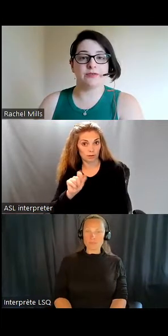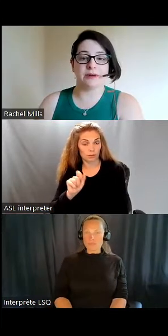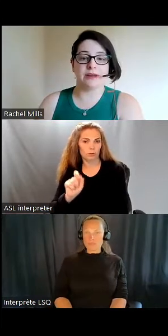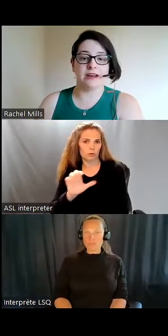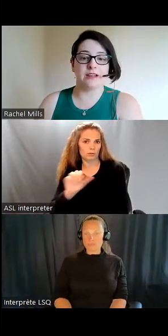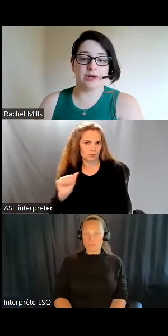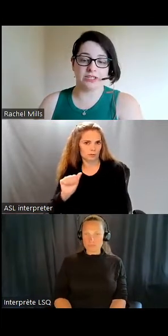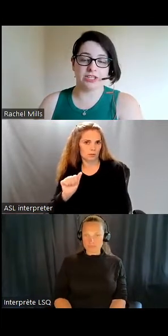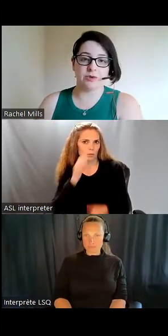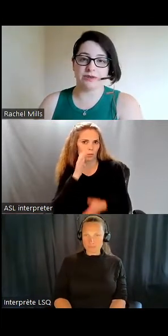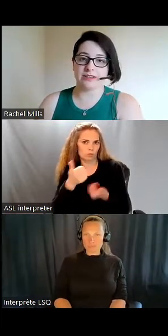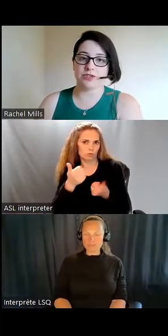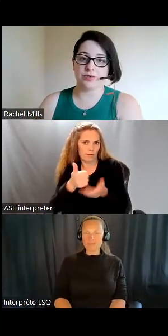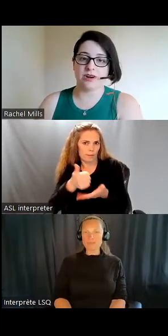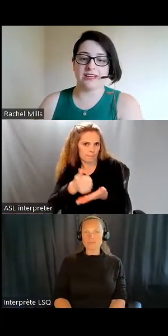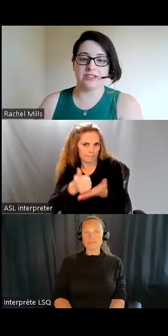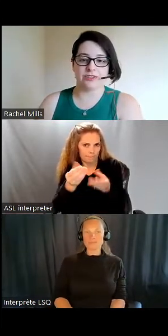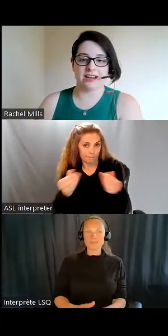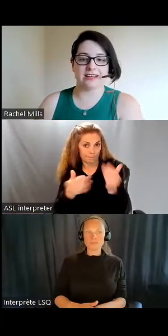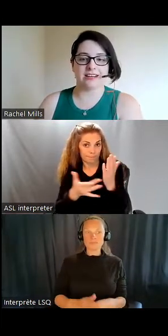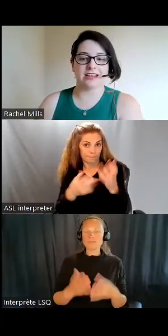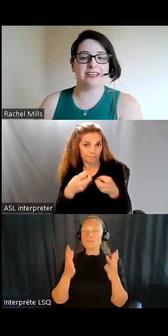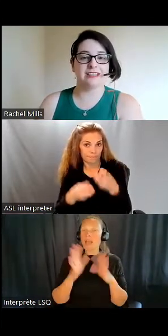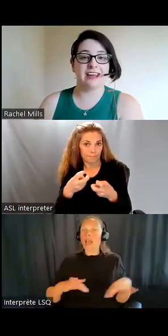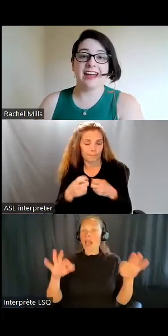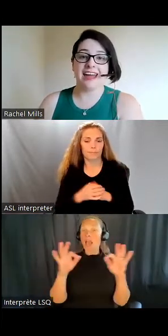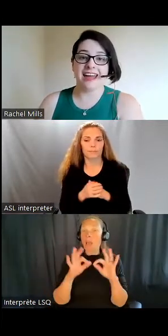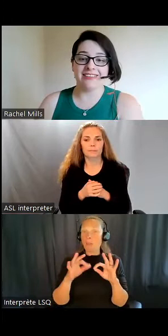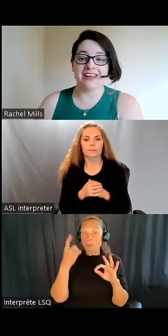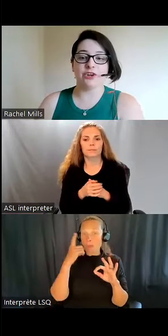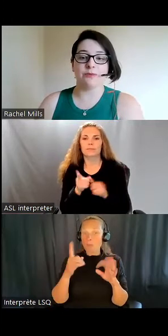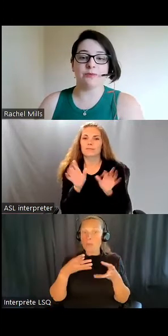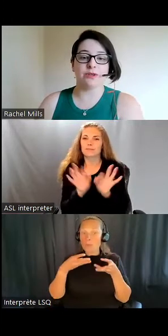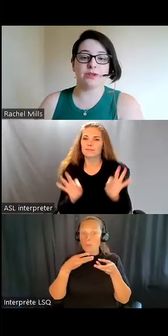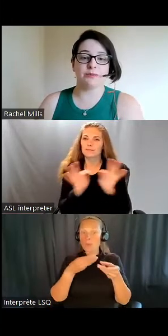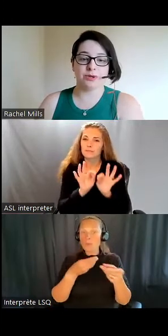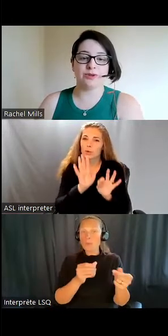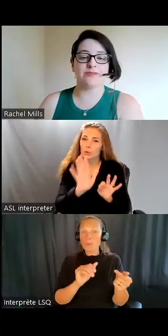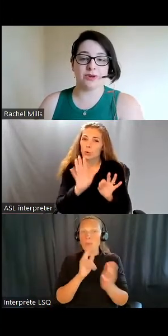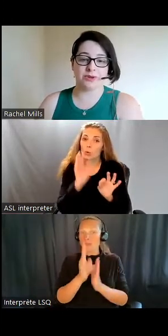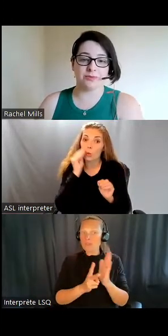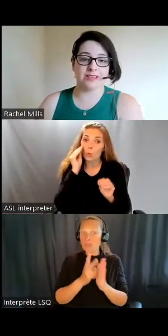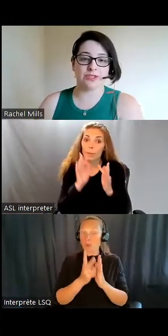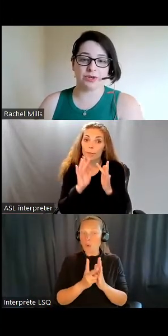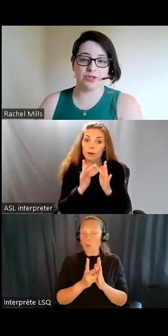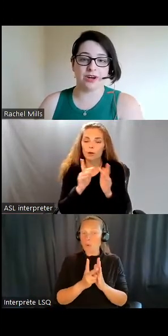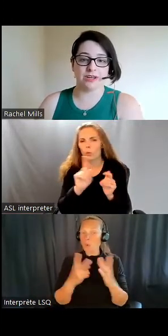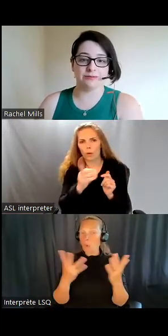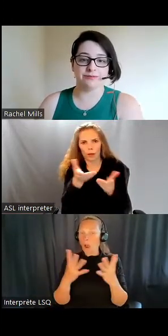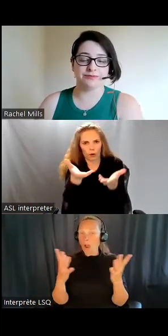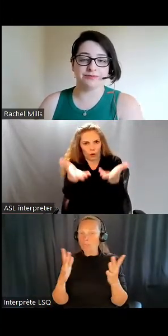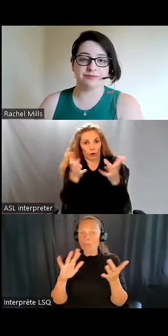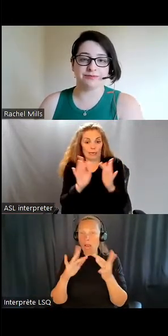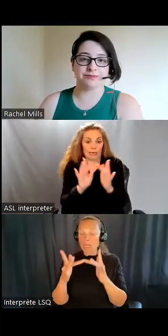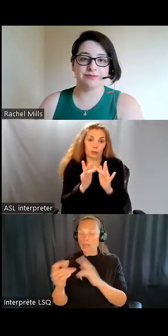regardez le webinaire à partir d'un endroit avec une connexion Internet solide et que le volume de votre ordinateur